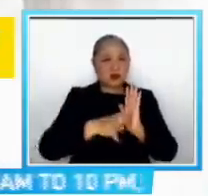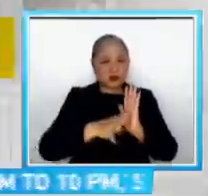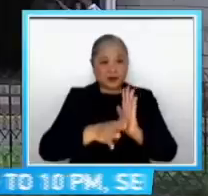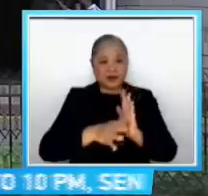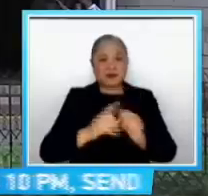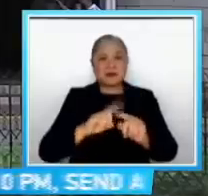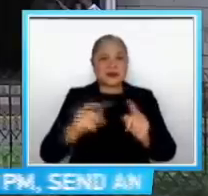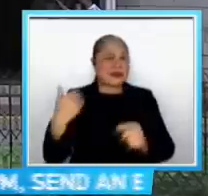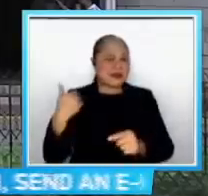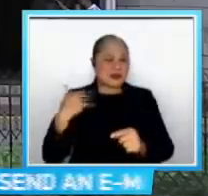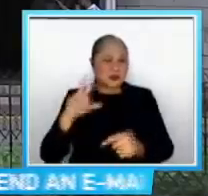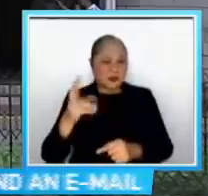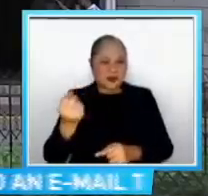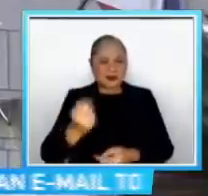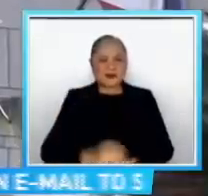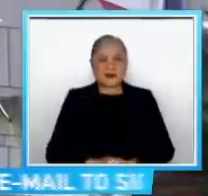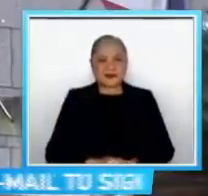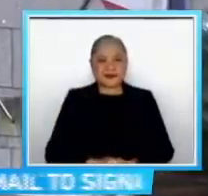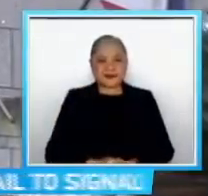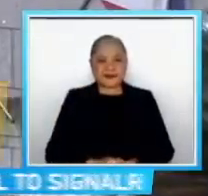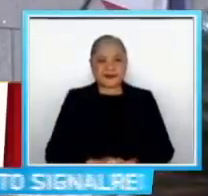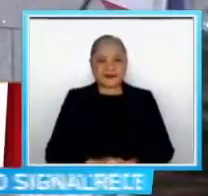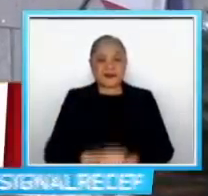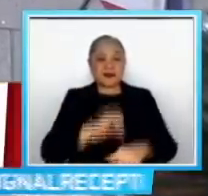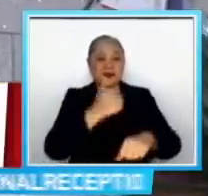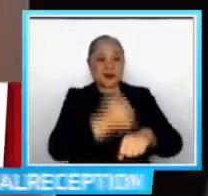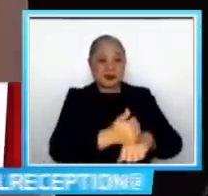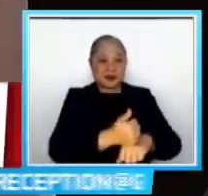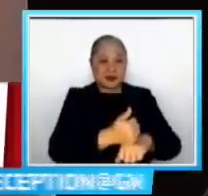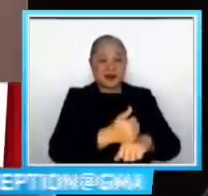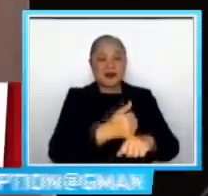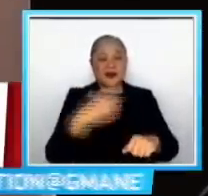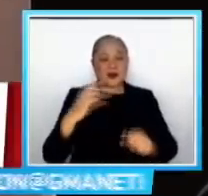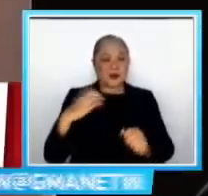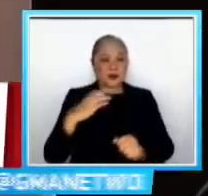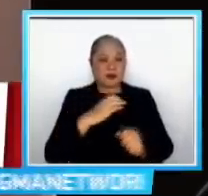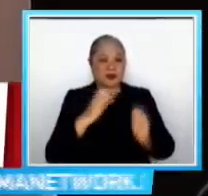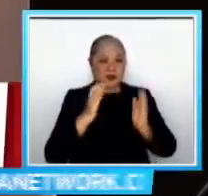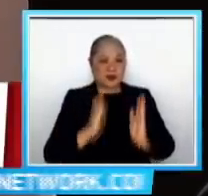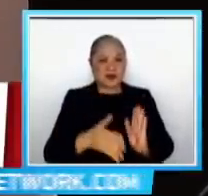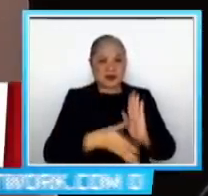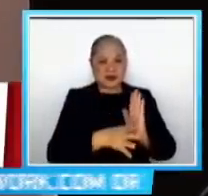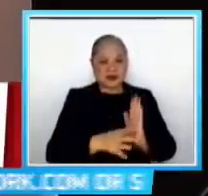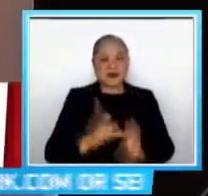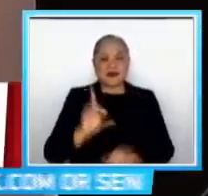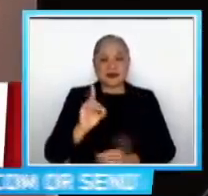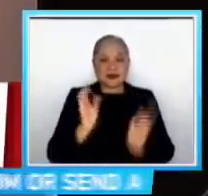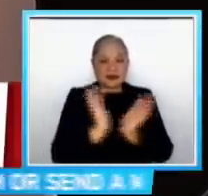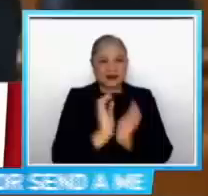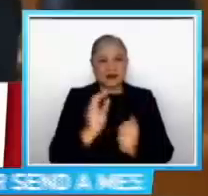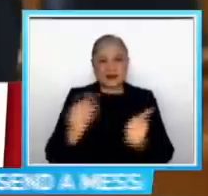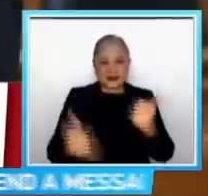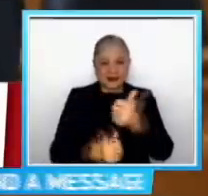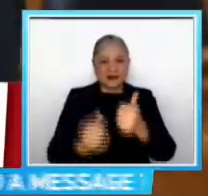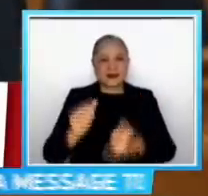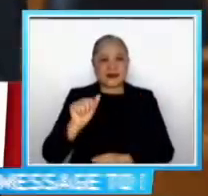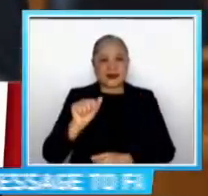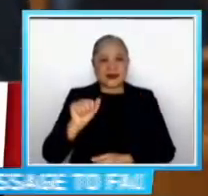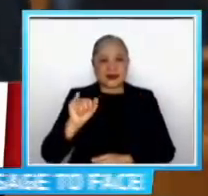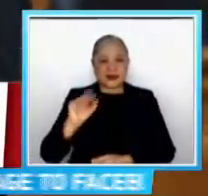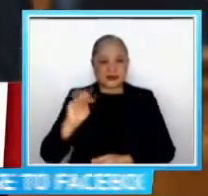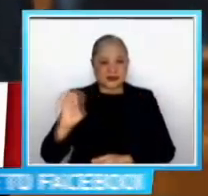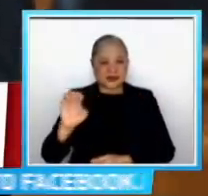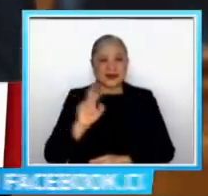na pecha Itinalaga rin bilang ad interim COMELEC commissioners si na DSWD Undersecretary Amy Neri at George